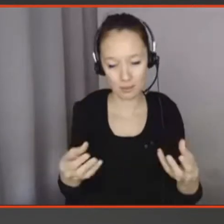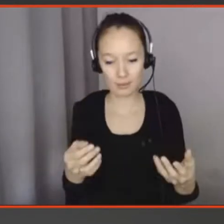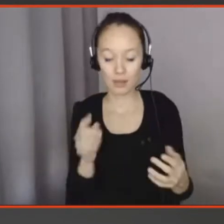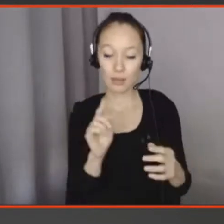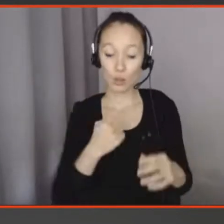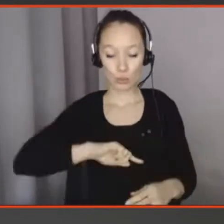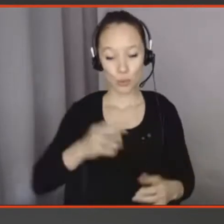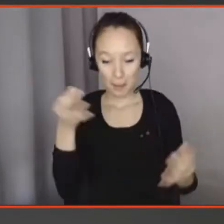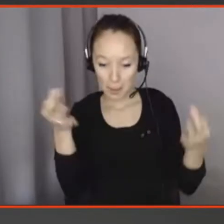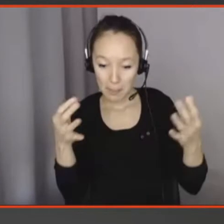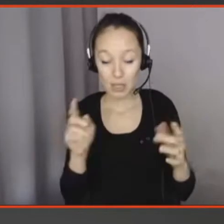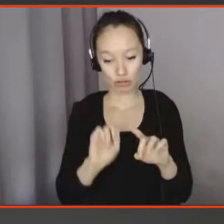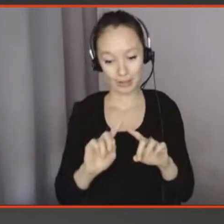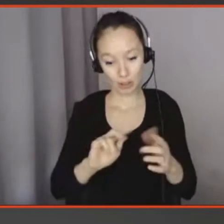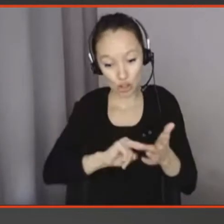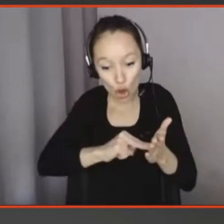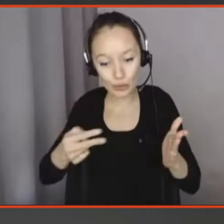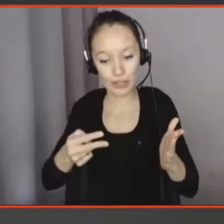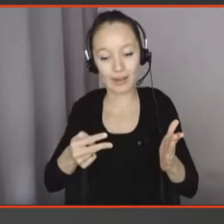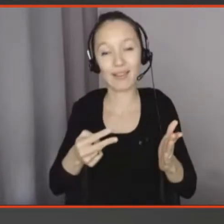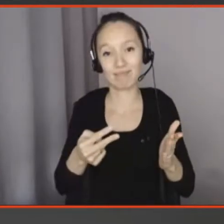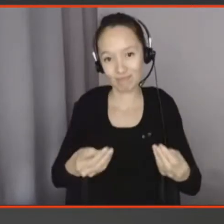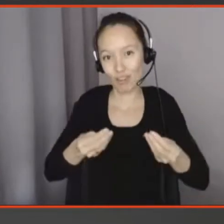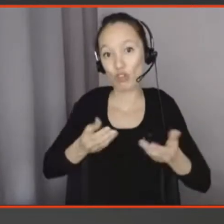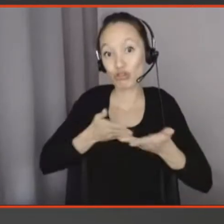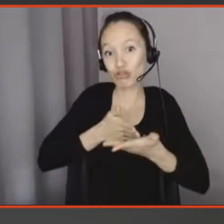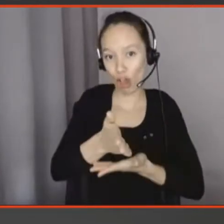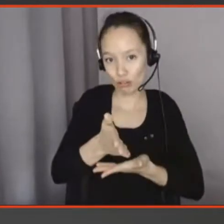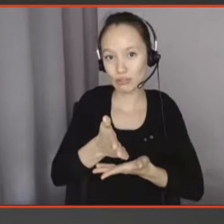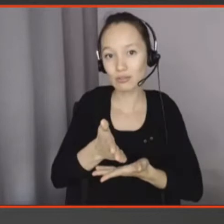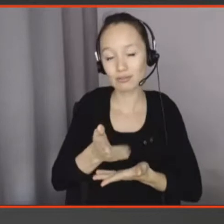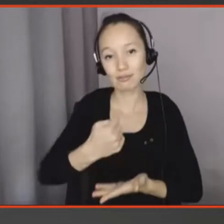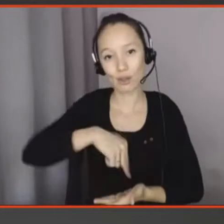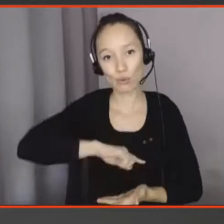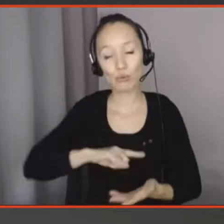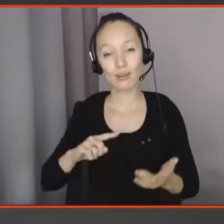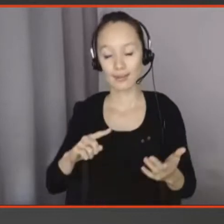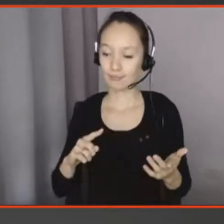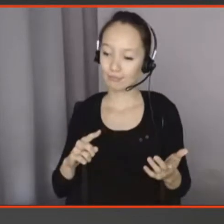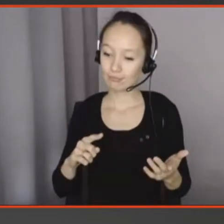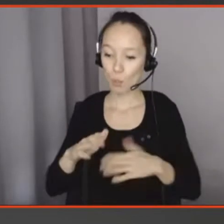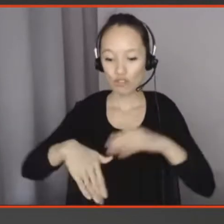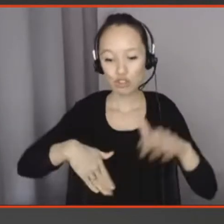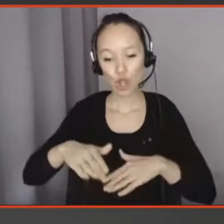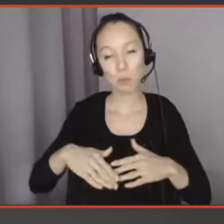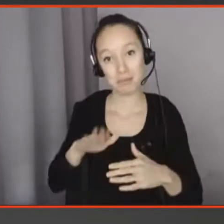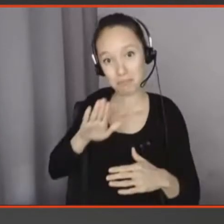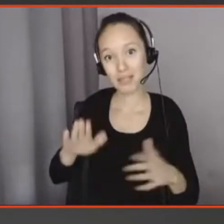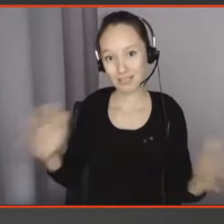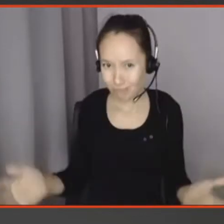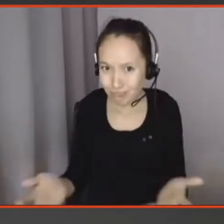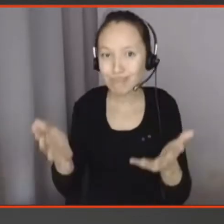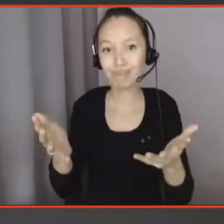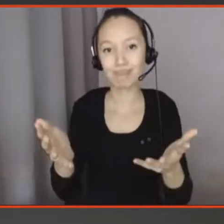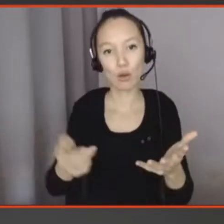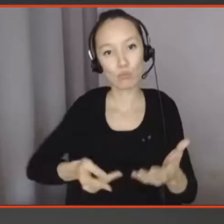va réussir aussi, peut-être, à pousser un petit peu, inciter un mode de fonctionnement qui soit de consommation, qui soit un petit peu plus